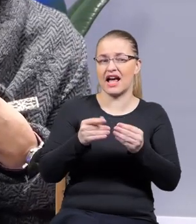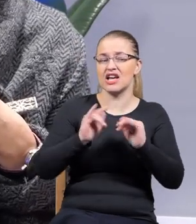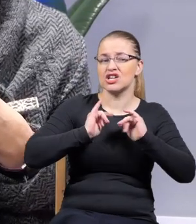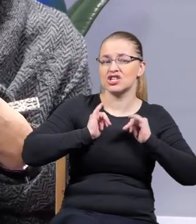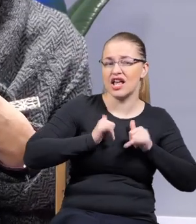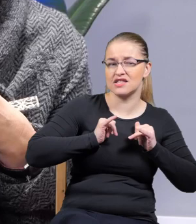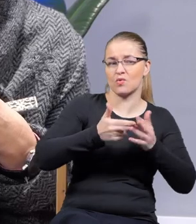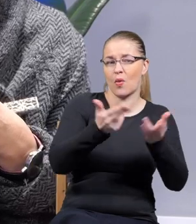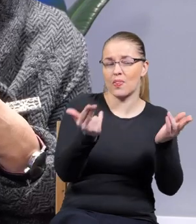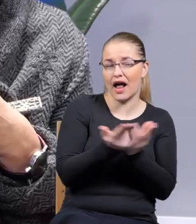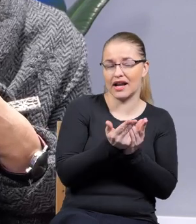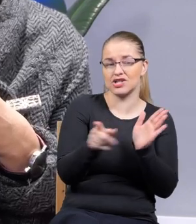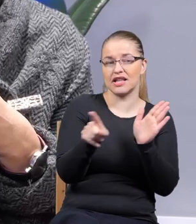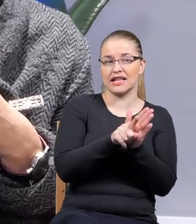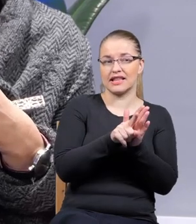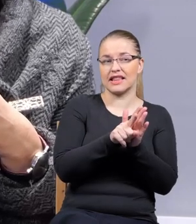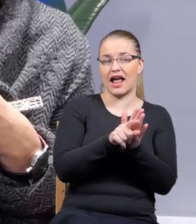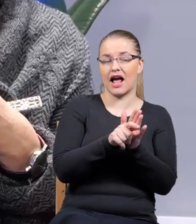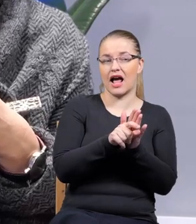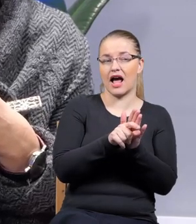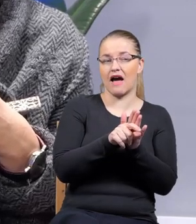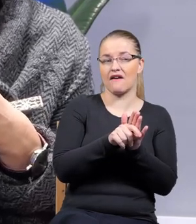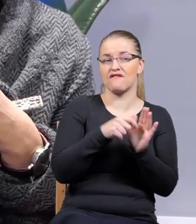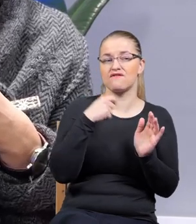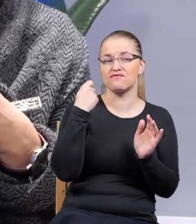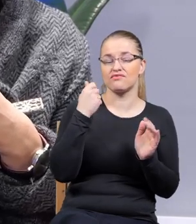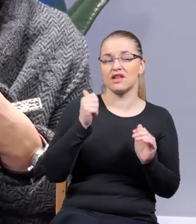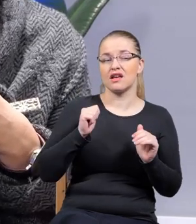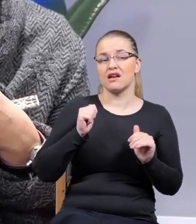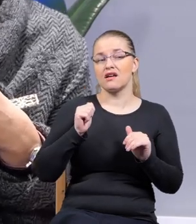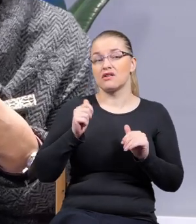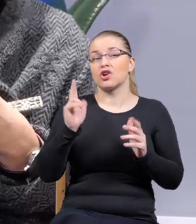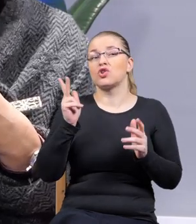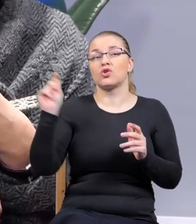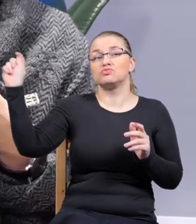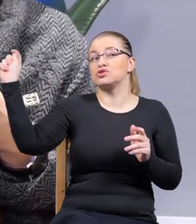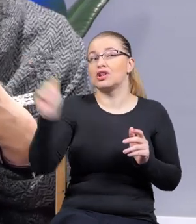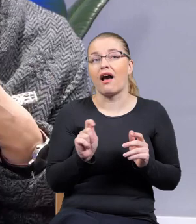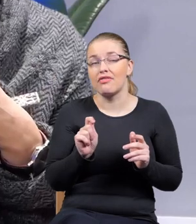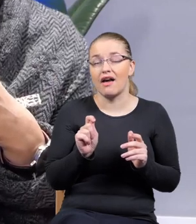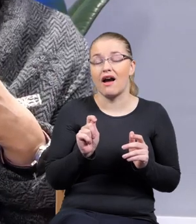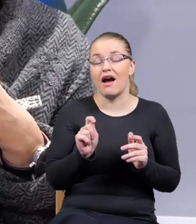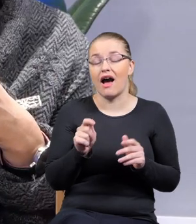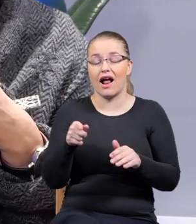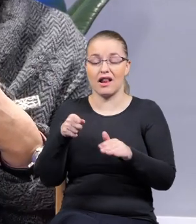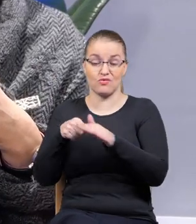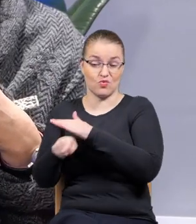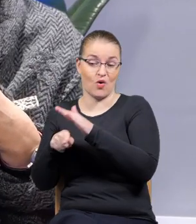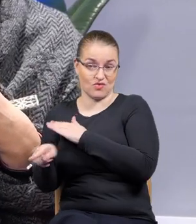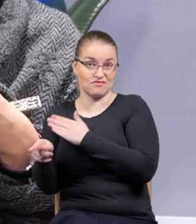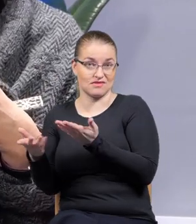stole wigilijnym dla uchodźcy właściwie, dla przybysza znikąd i jednocześnie